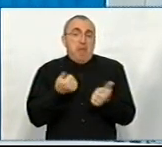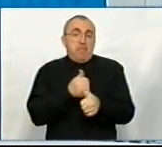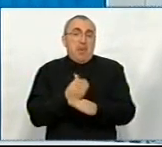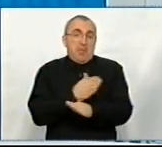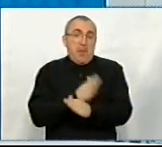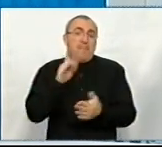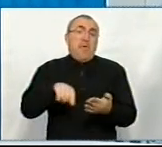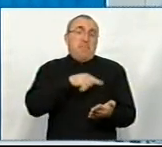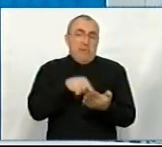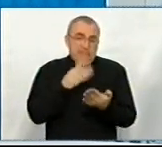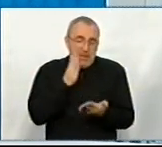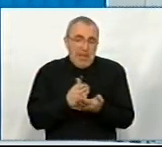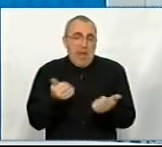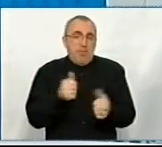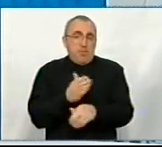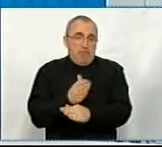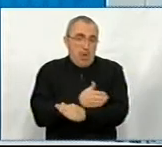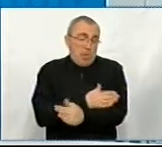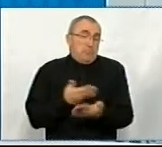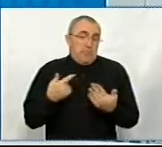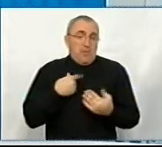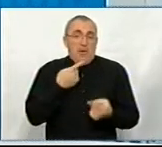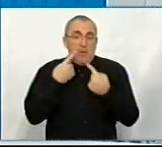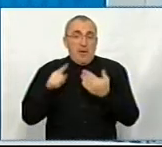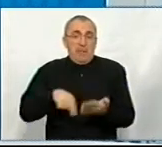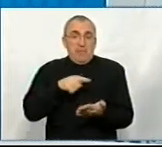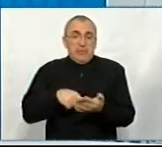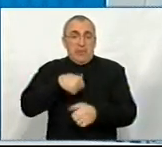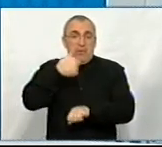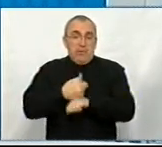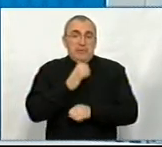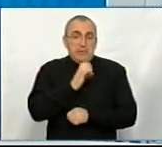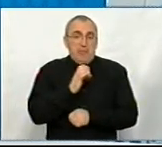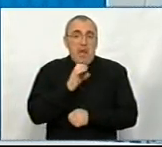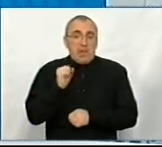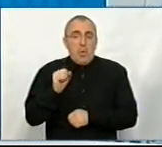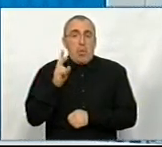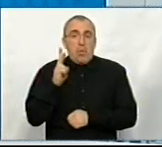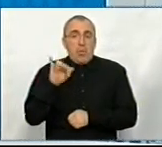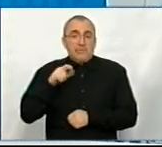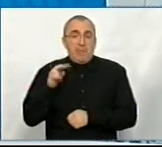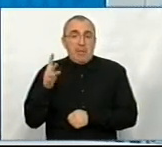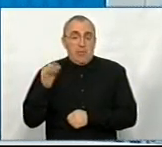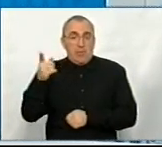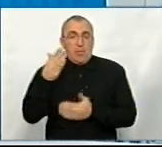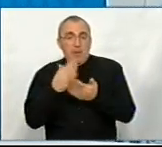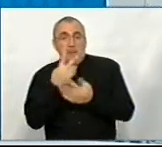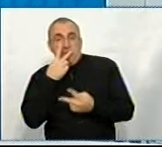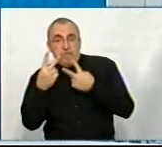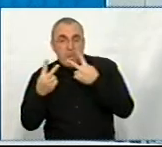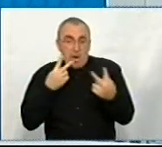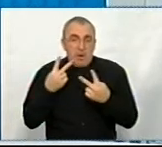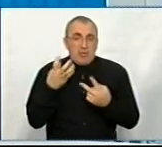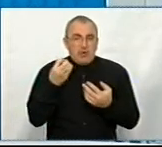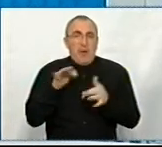і в місті є бібліотека. Ну, там я розмовляв з міським головою Олександрією, Сергією Анатолійовичем Кузьменком. Є в них таке бачення, не знаю, зараз це